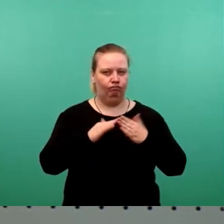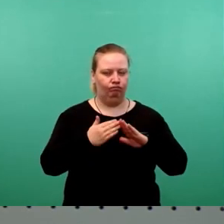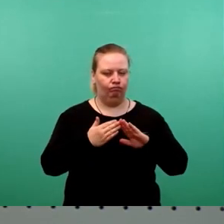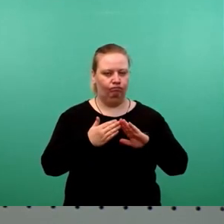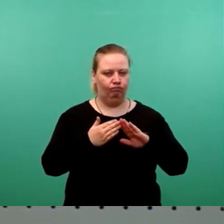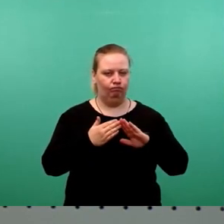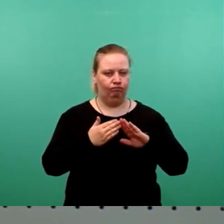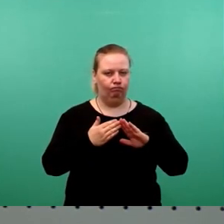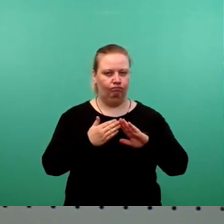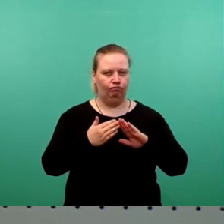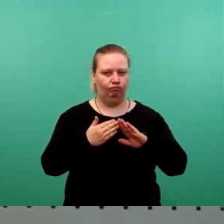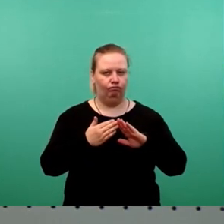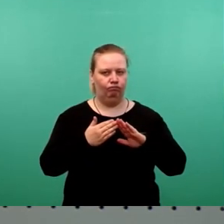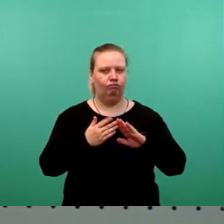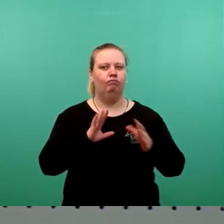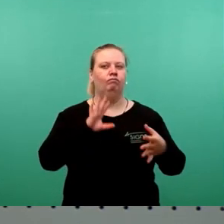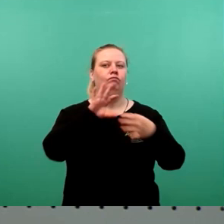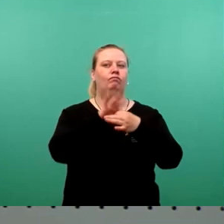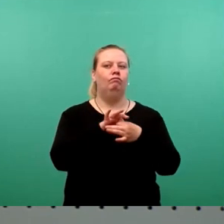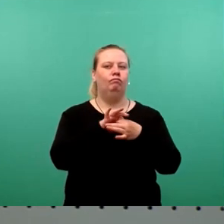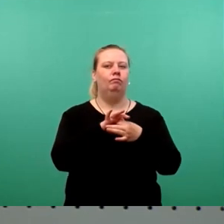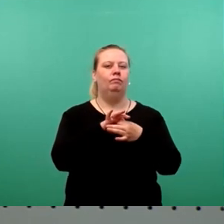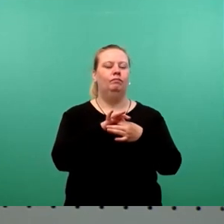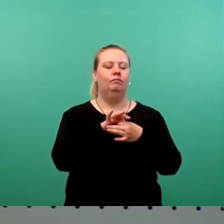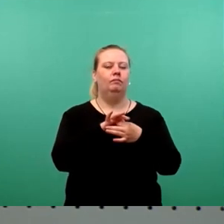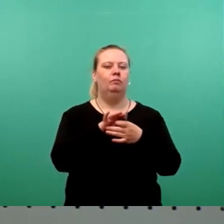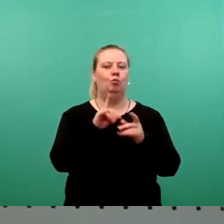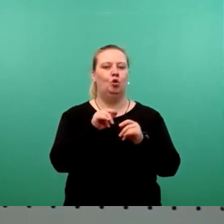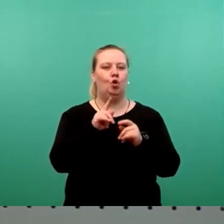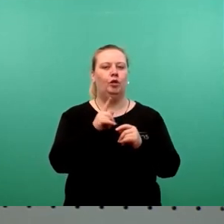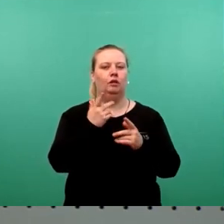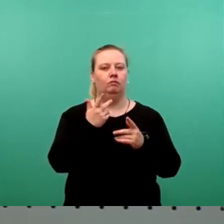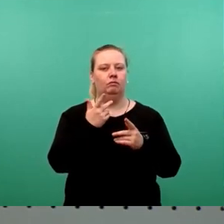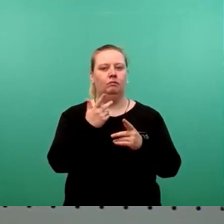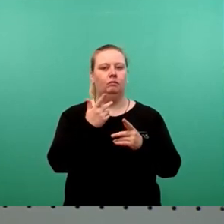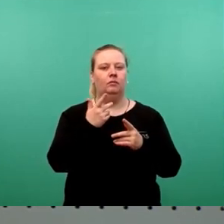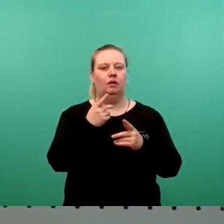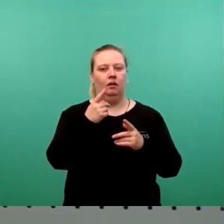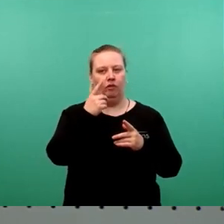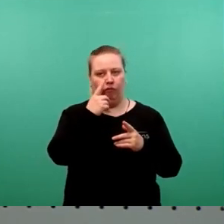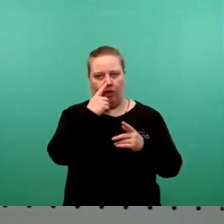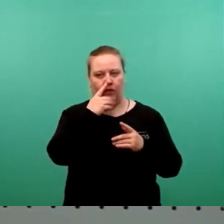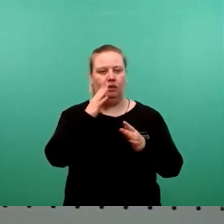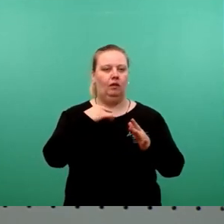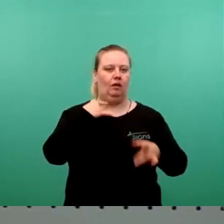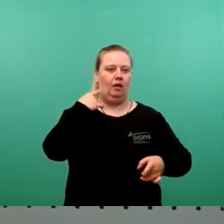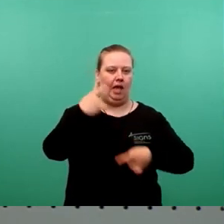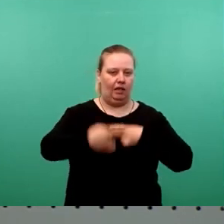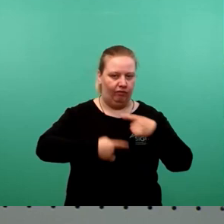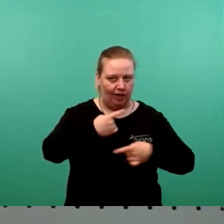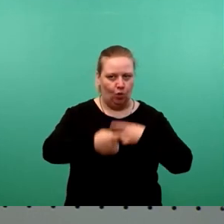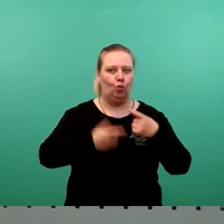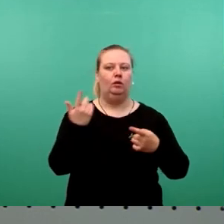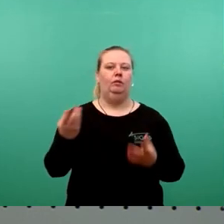die konzentriert sich ausschließlich darauf, dass wir im Erfolgsfalle der Entwicklung uns dann mit engagieren,